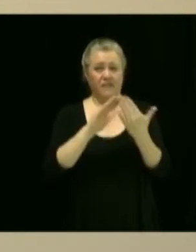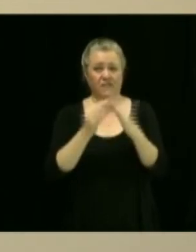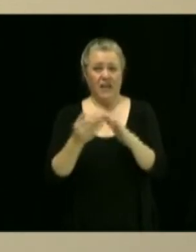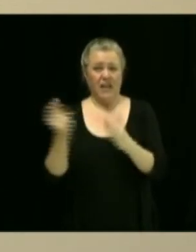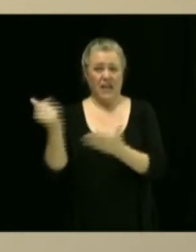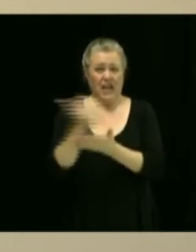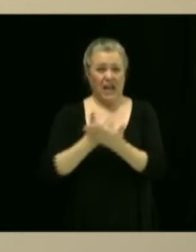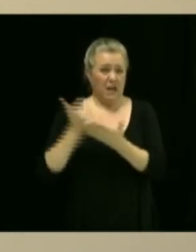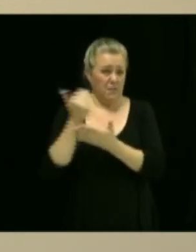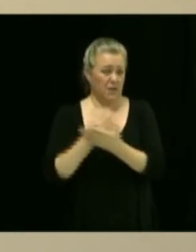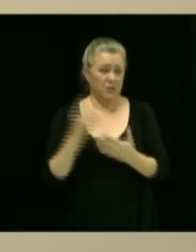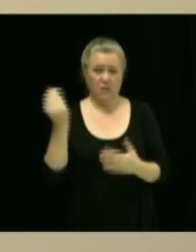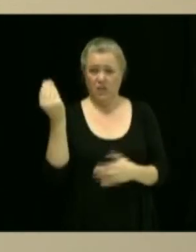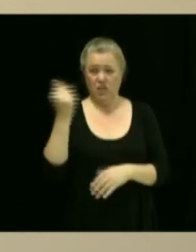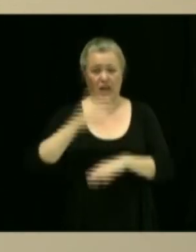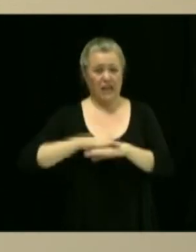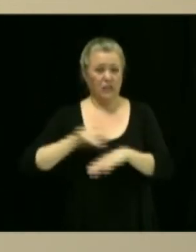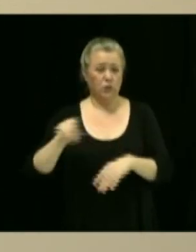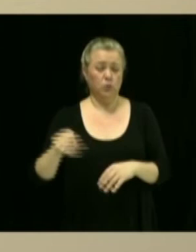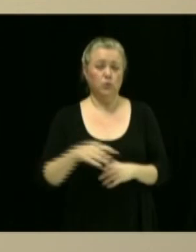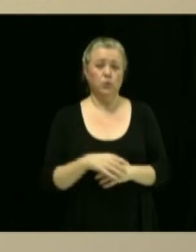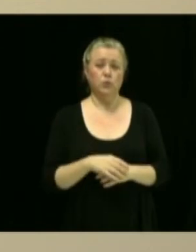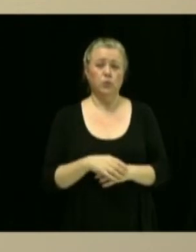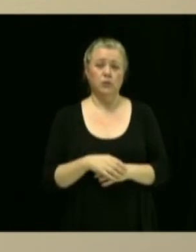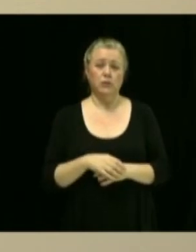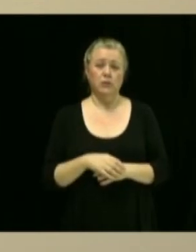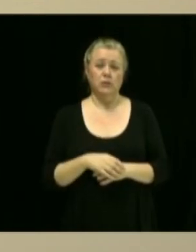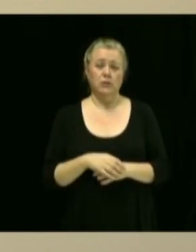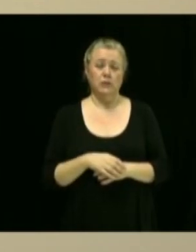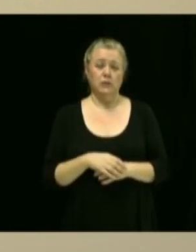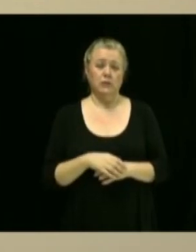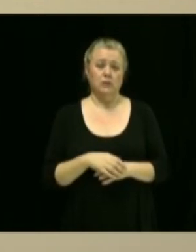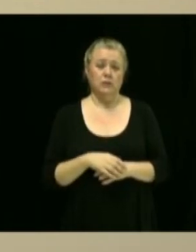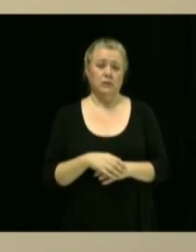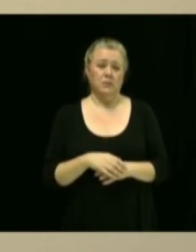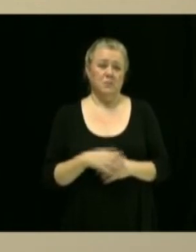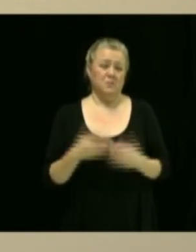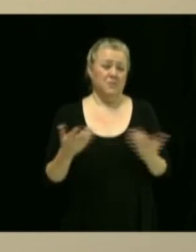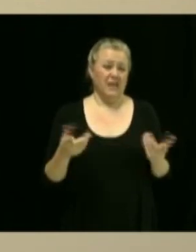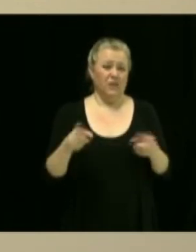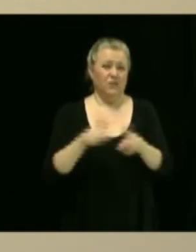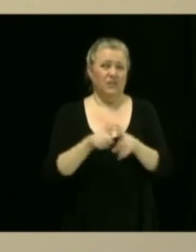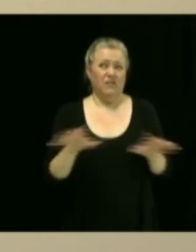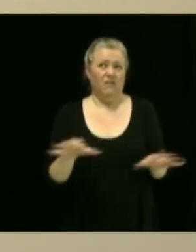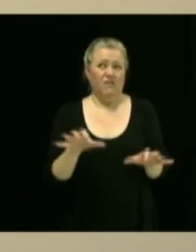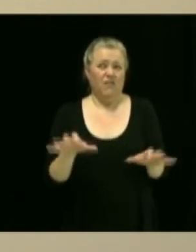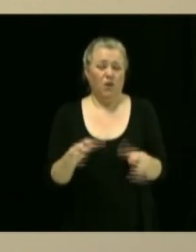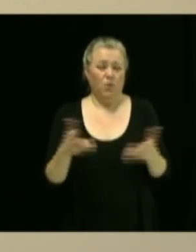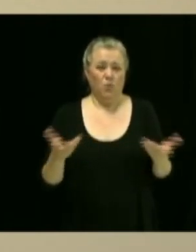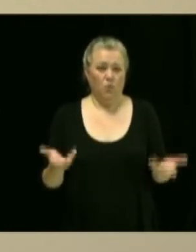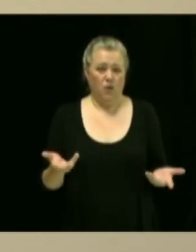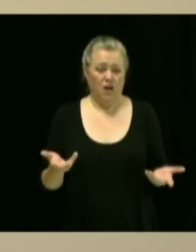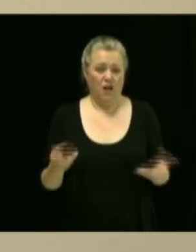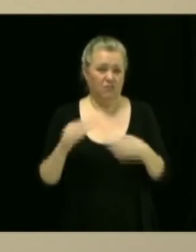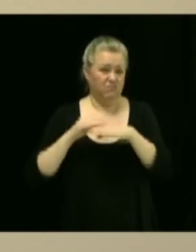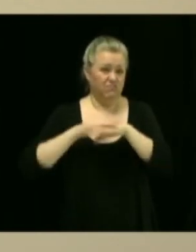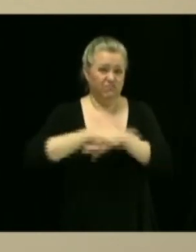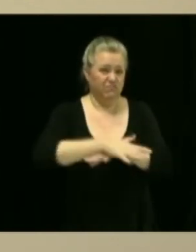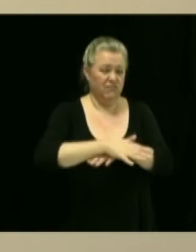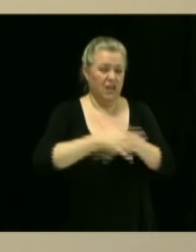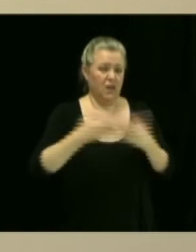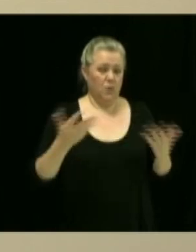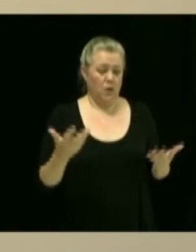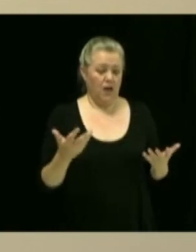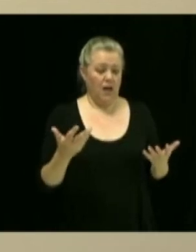collectif là-dessus. Et ce que ça fait surtout, c'est, même si celui particulier